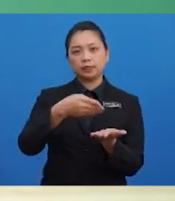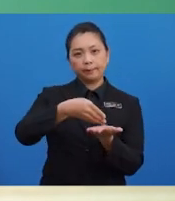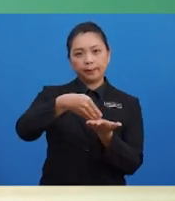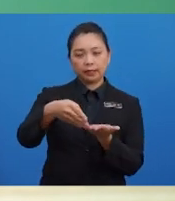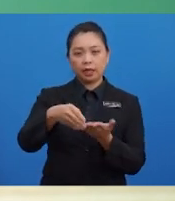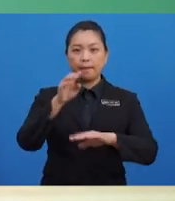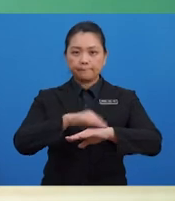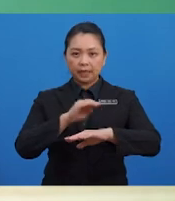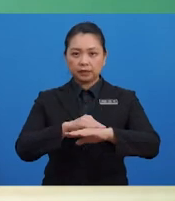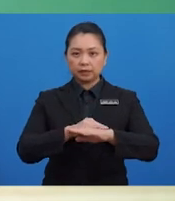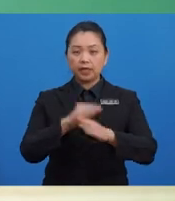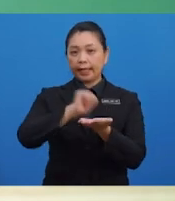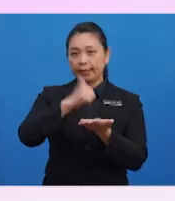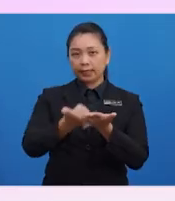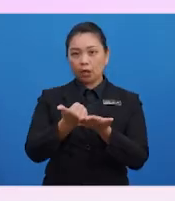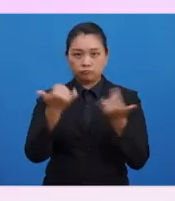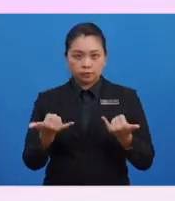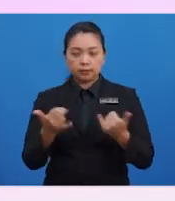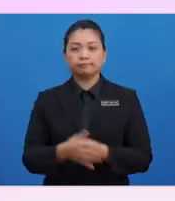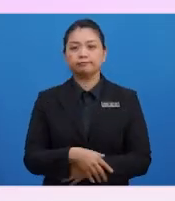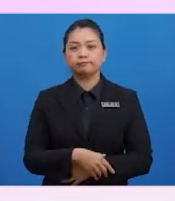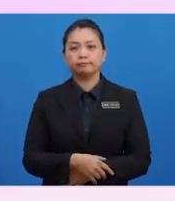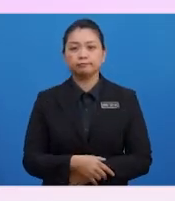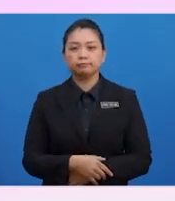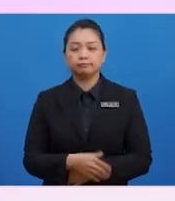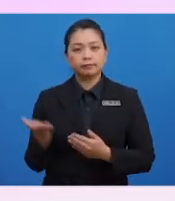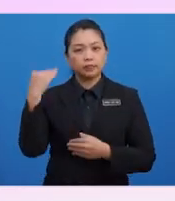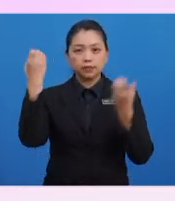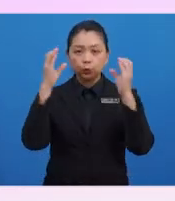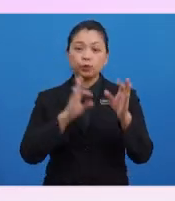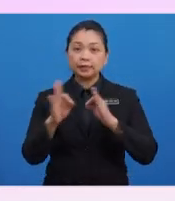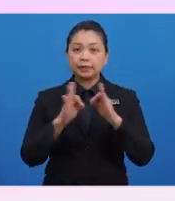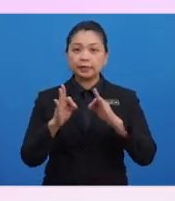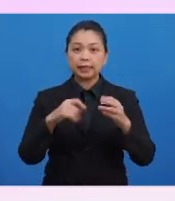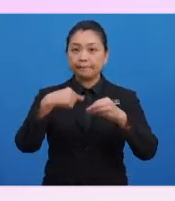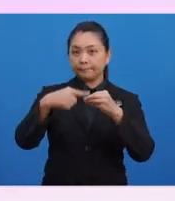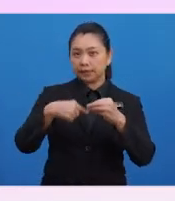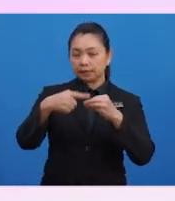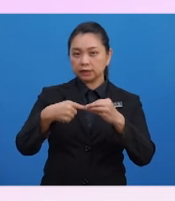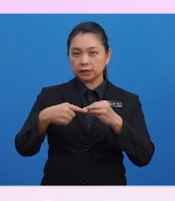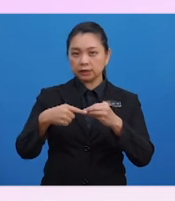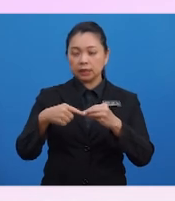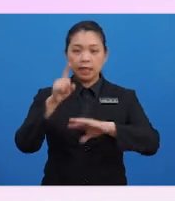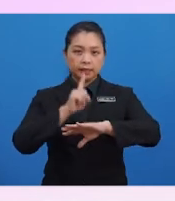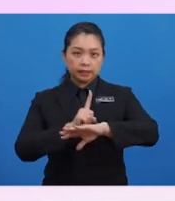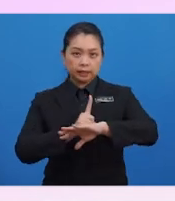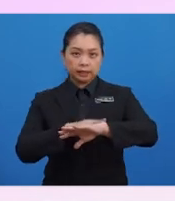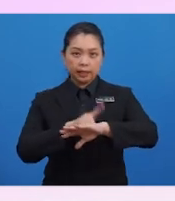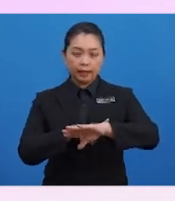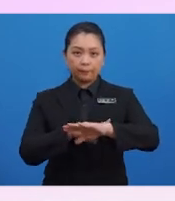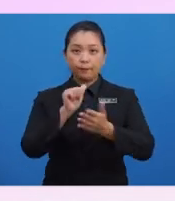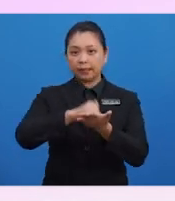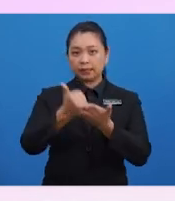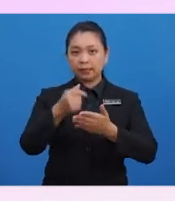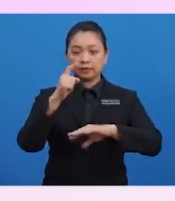perekaunan semasa. Mari cikgu terangkan dahulu mengenai tempoh perekaunan semasa dan